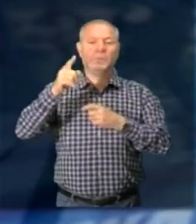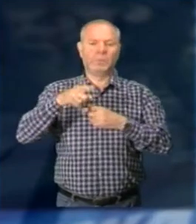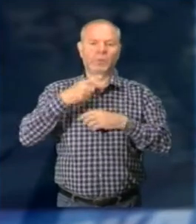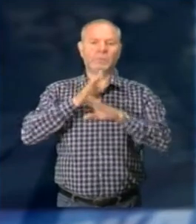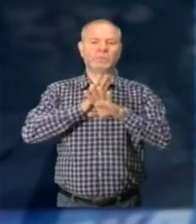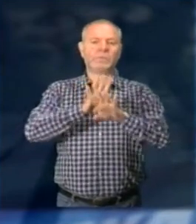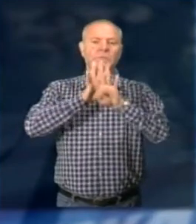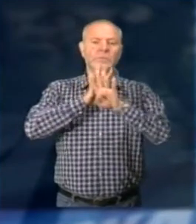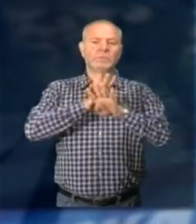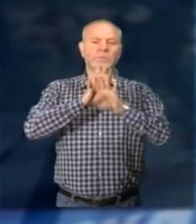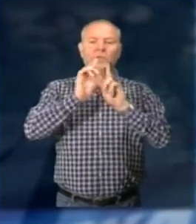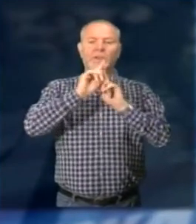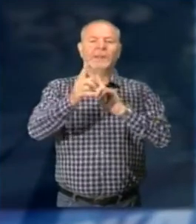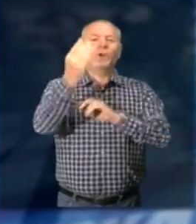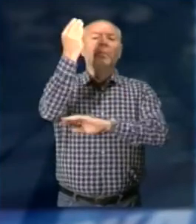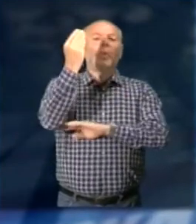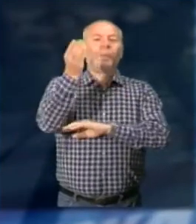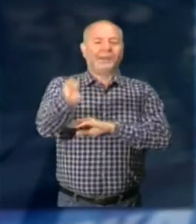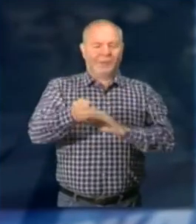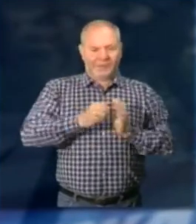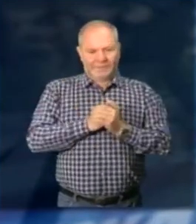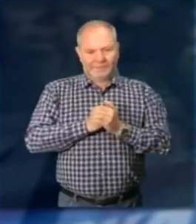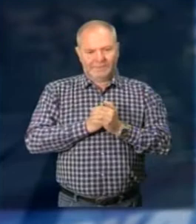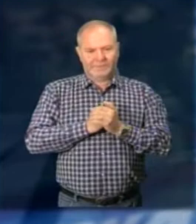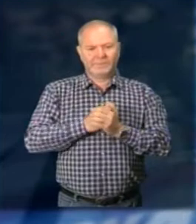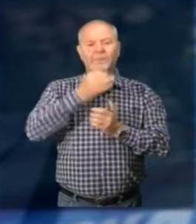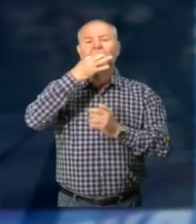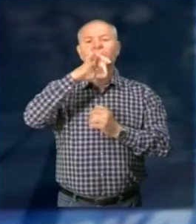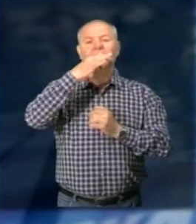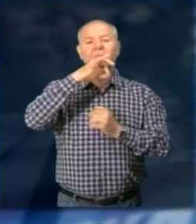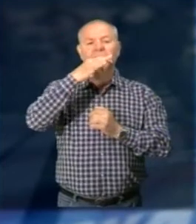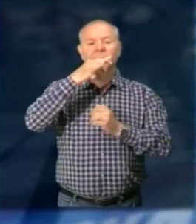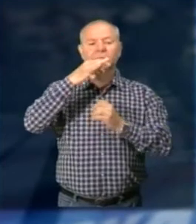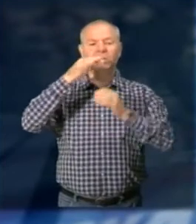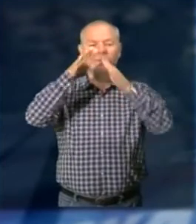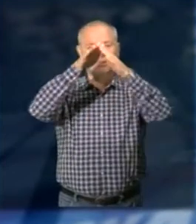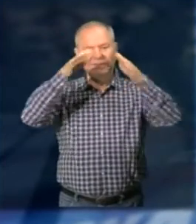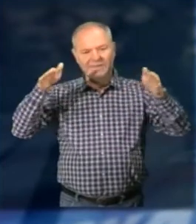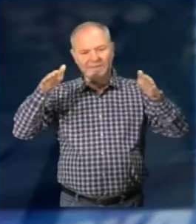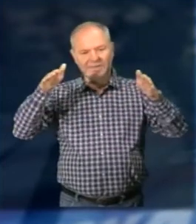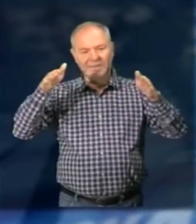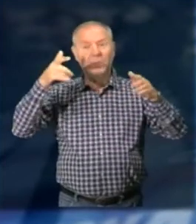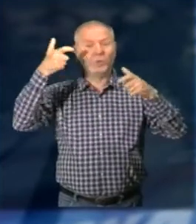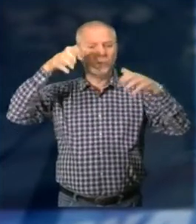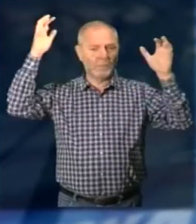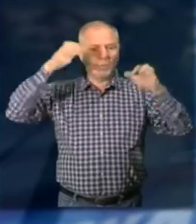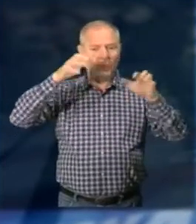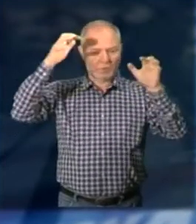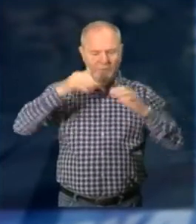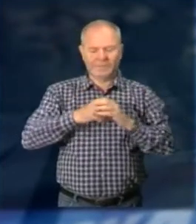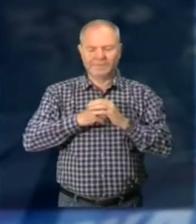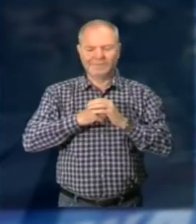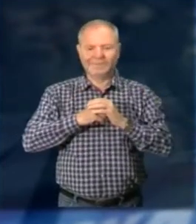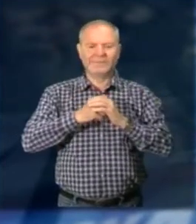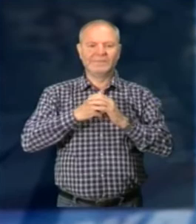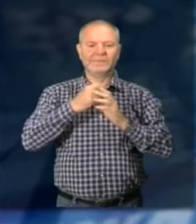fatto seguito il corteo diretto al monumento ai caduti L'orazione ufficiale che si è tenuta sotto i portici del vecchio imbarcadero per la pioggia incombente È stata